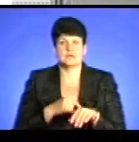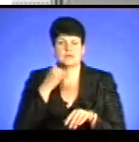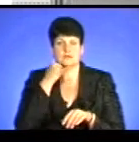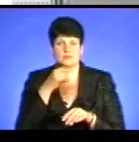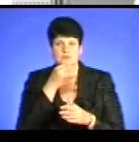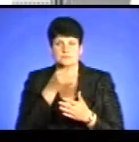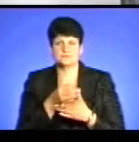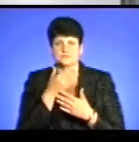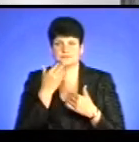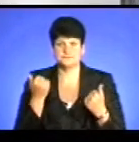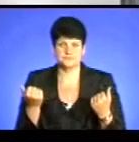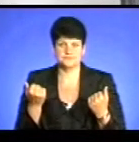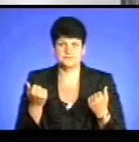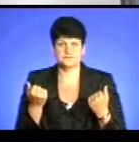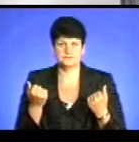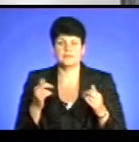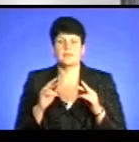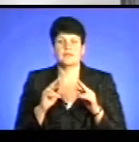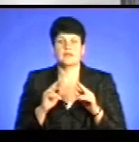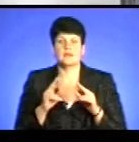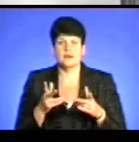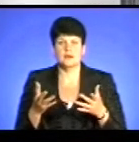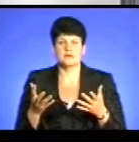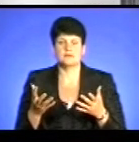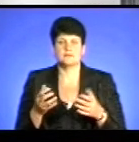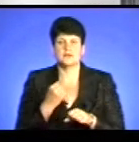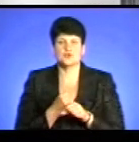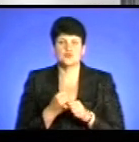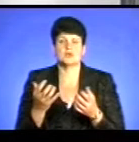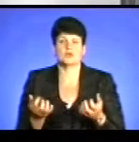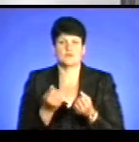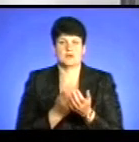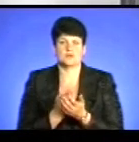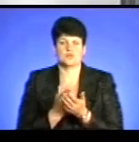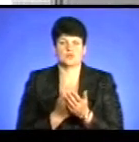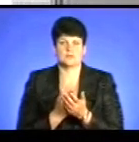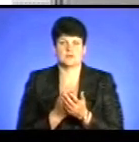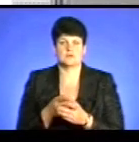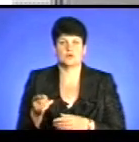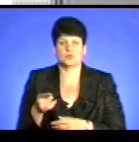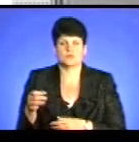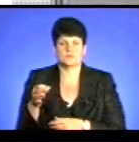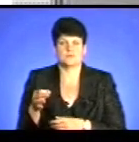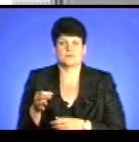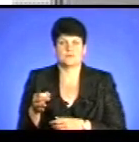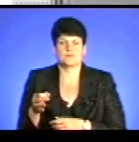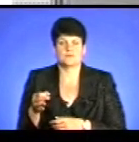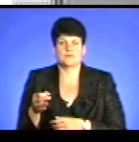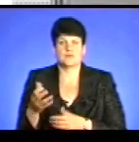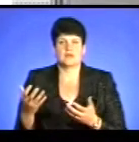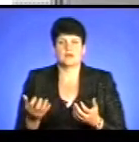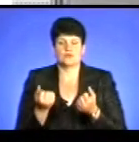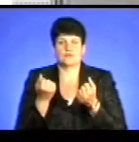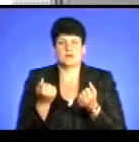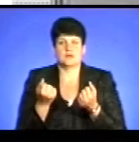відповідав. Яким чином, взагалі, працює рятувальна водолазна служба на Тернопільському ставі? На Тернопільському ставі рятувальна